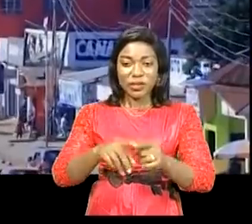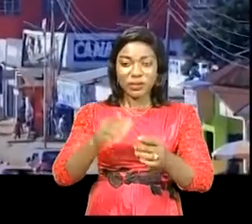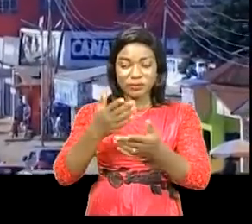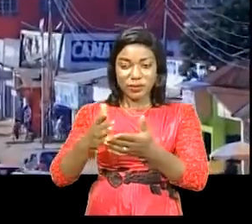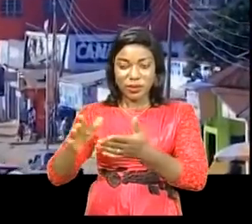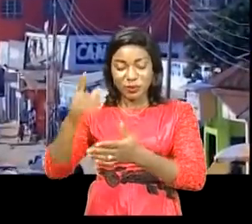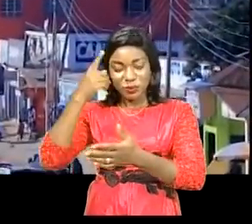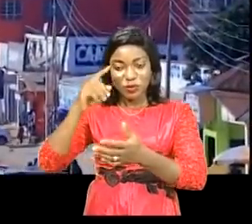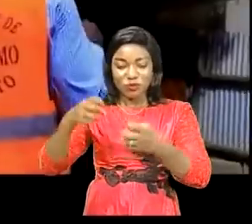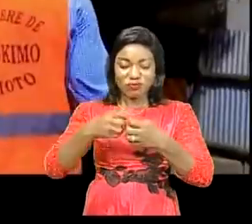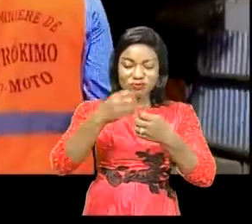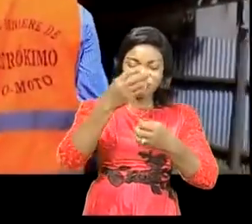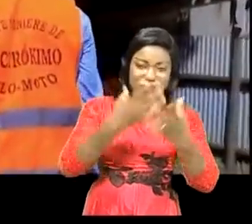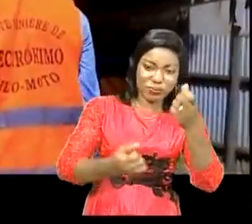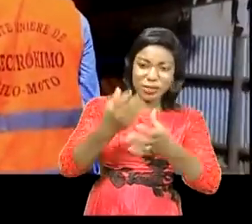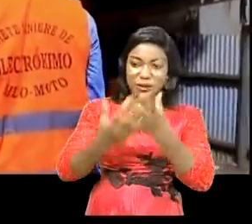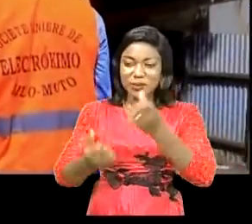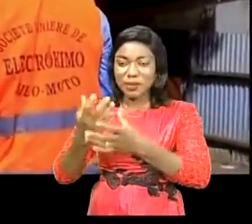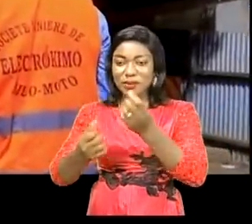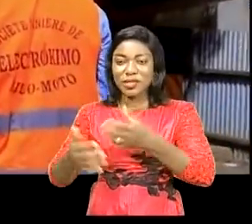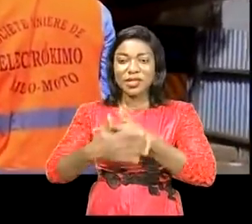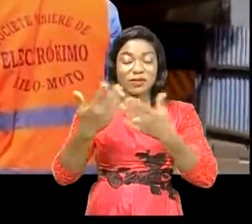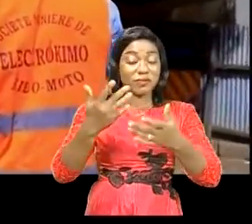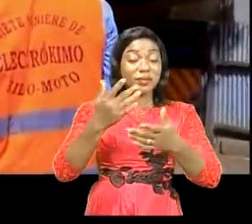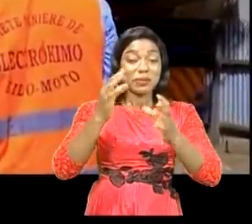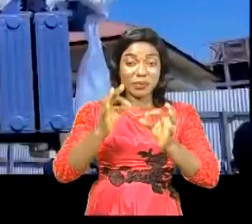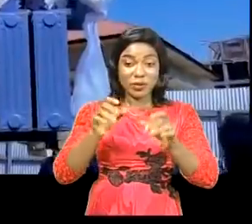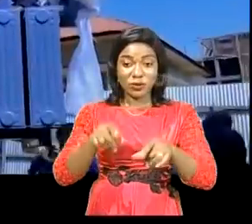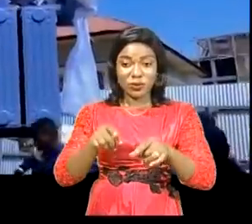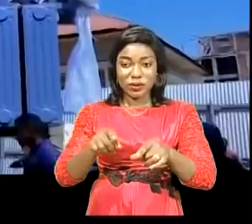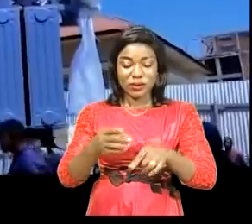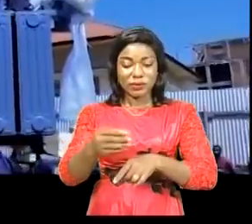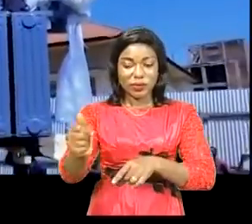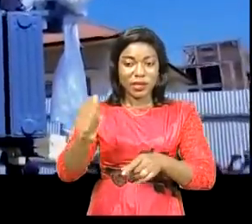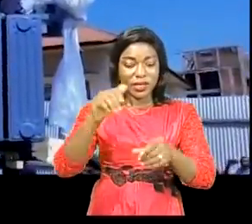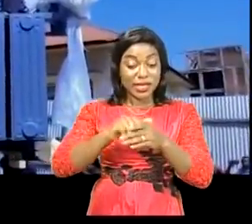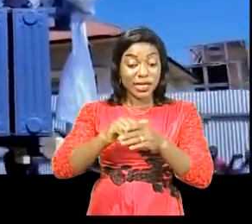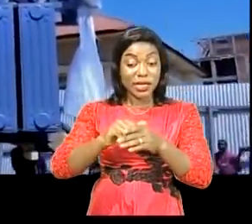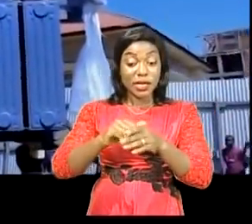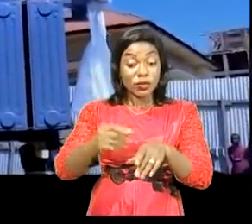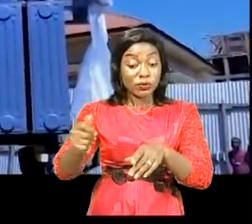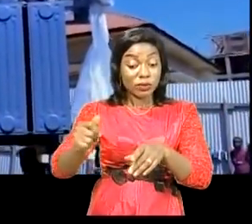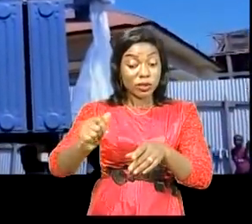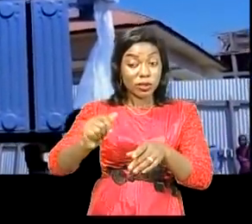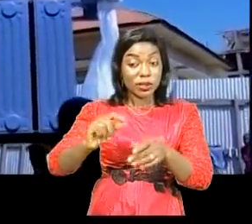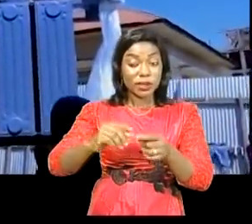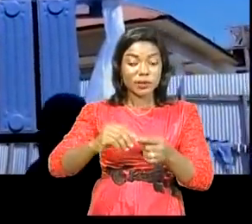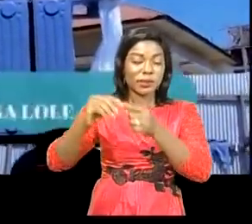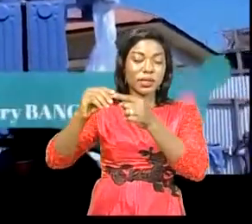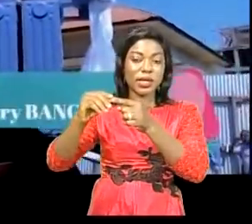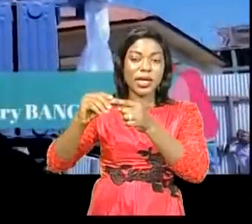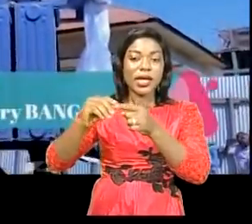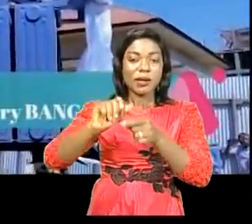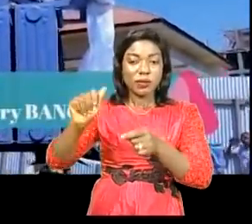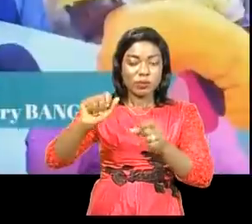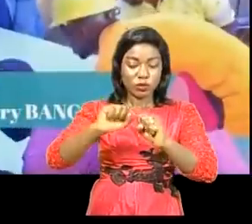de délestage, devenue monnaie courante à la de Bounia. Achetés sur fonds propres de la Soquimau, ces matériels ont coûté au total